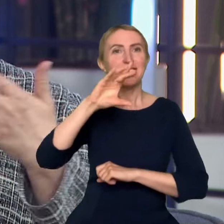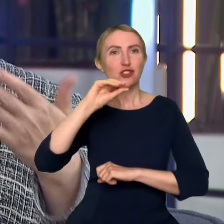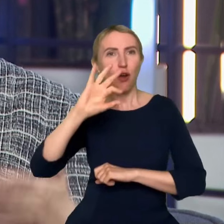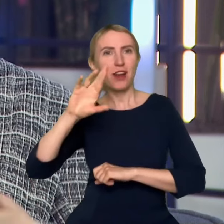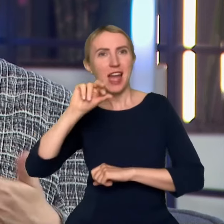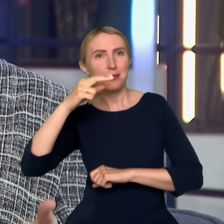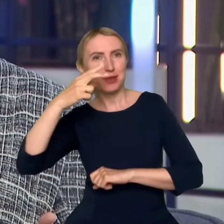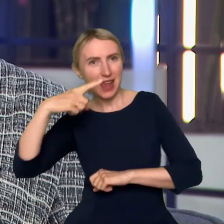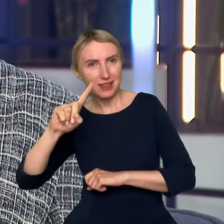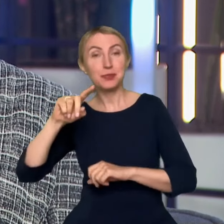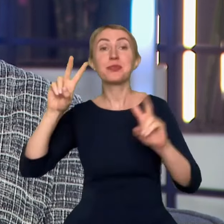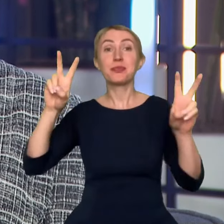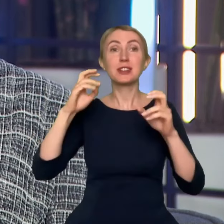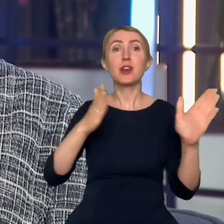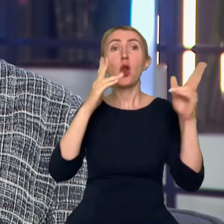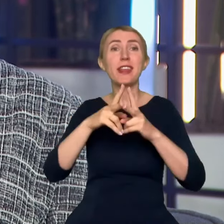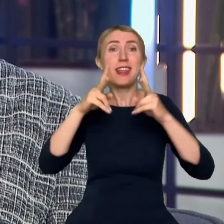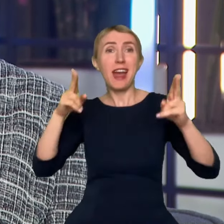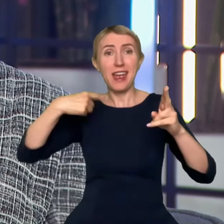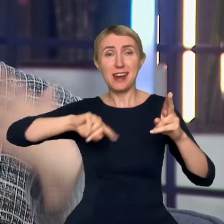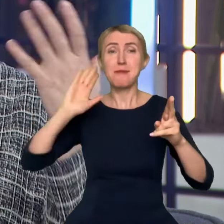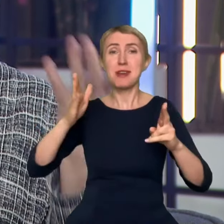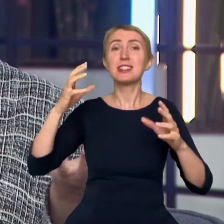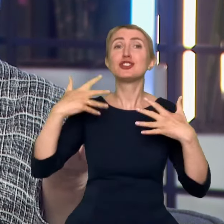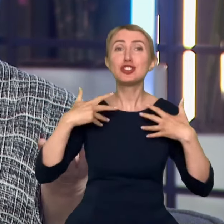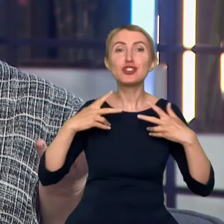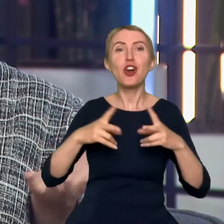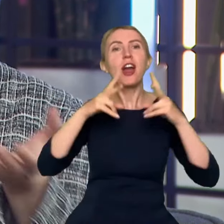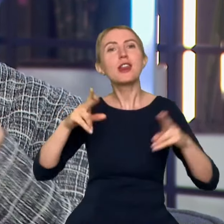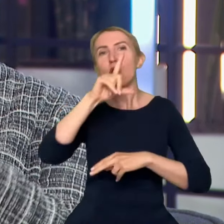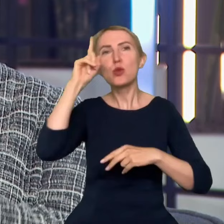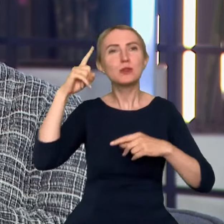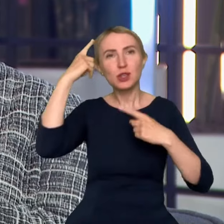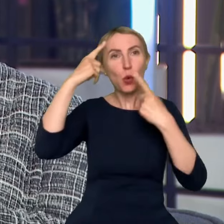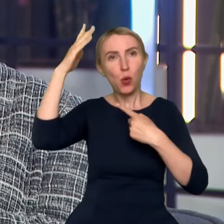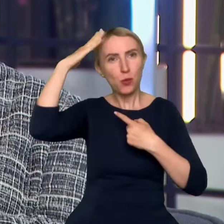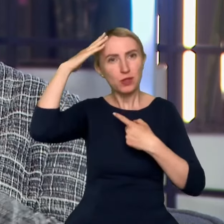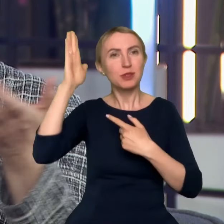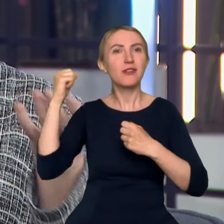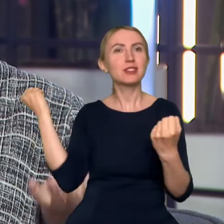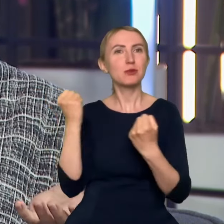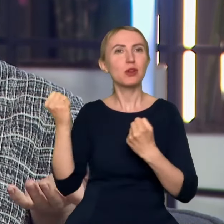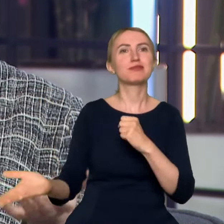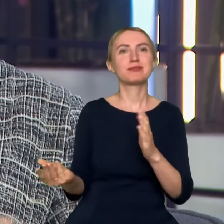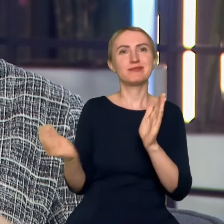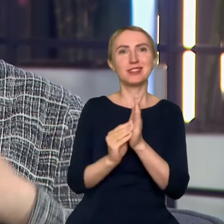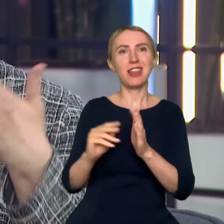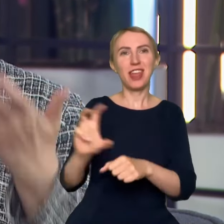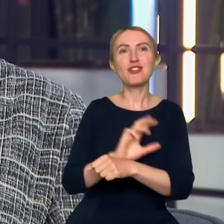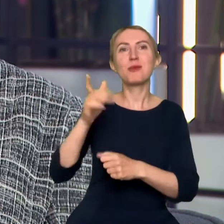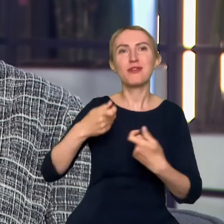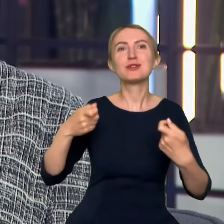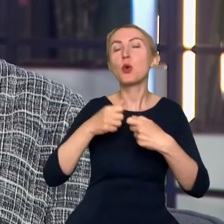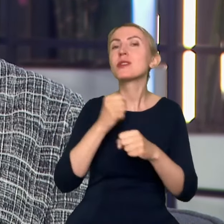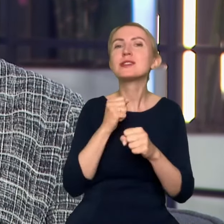kolejna era, w której będziemy żyli, to będzie era, w której ludzki umysł będzie wzmocniony przez technologie, tak one będą współpracować, więc to się